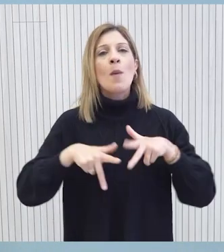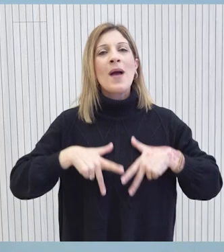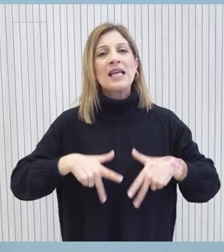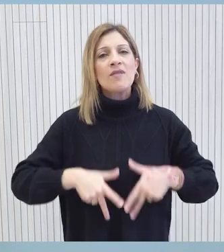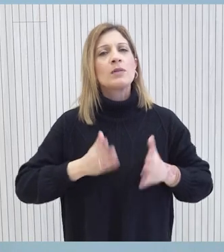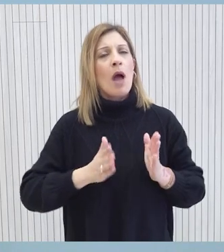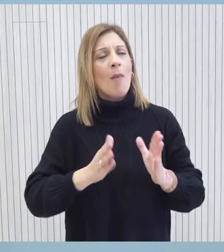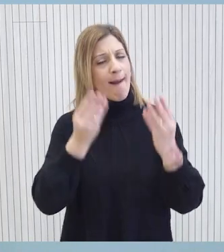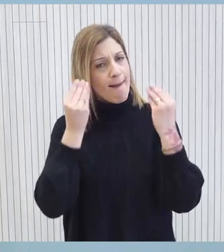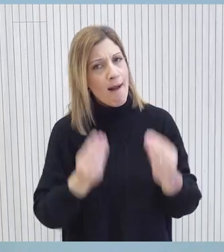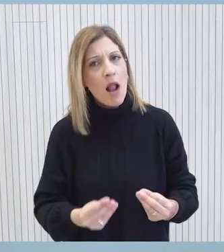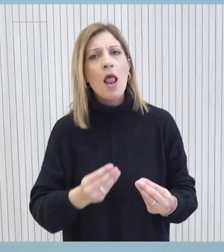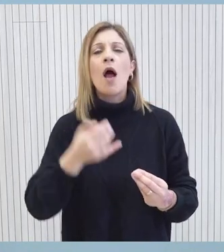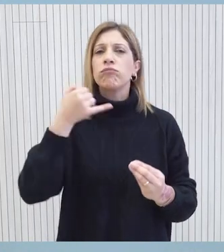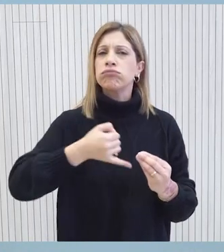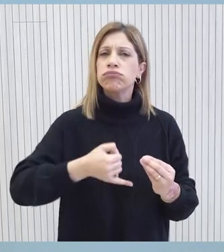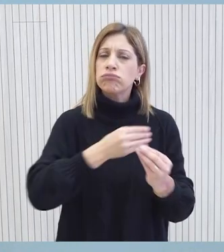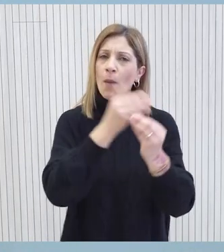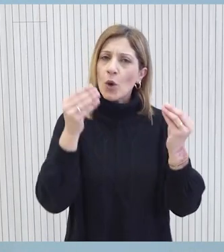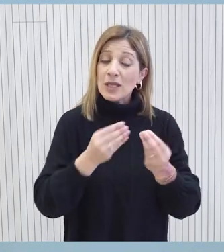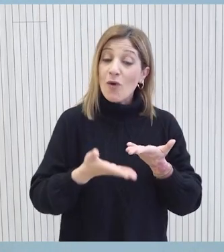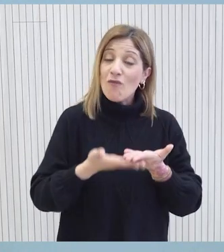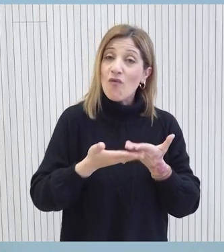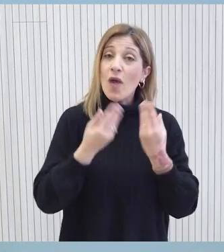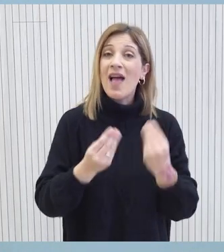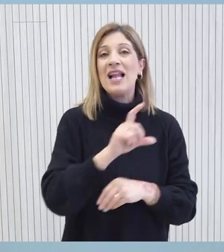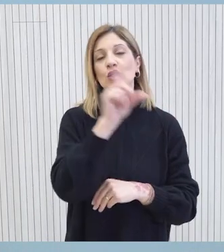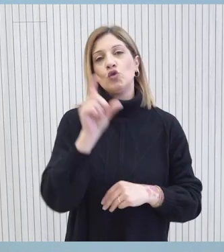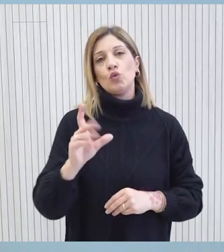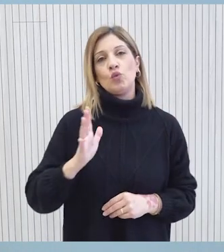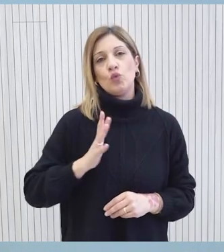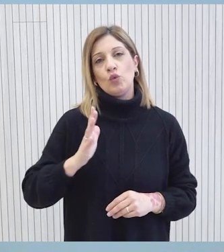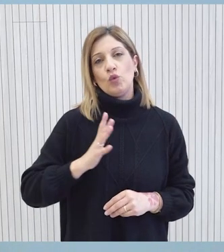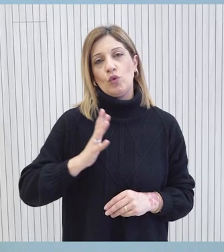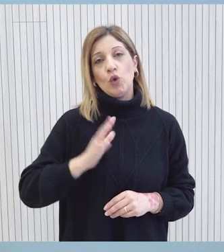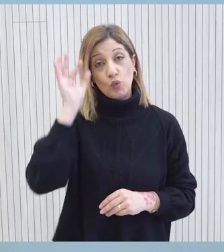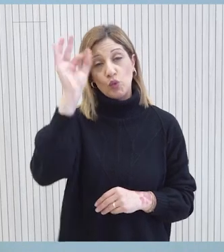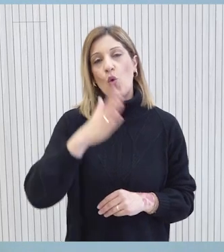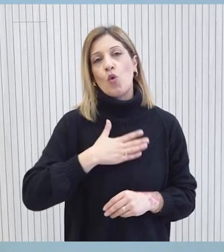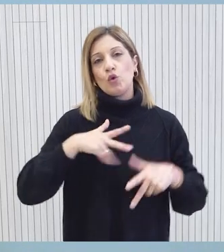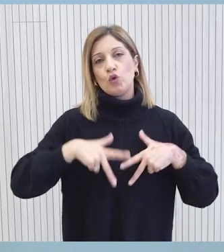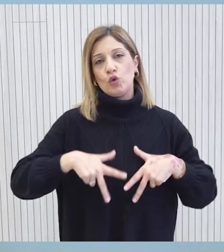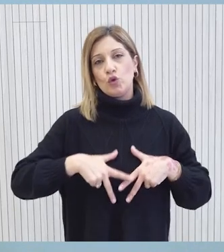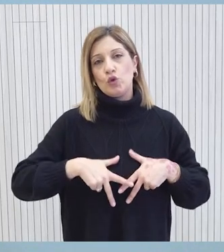αποτελέσματα τα οποία βελτιώνουν την ποιότητα ζωής των πολιτών που βρίσκονται στο επίκεντρο των κυβερνητικών μας πολιτικών.